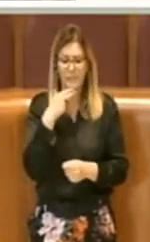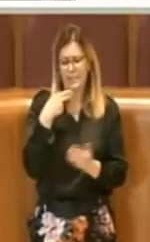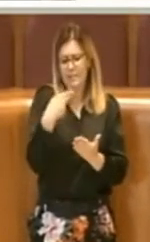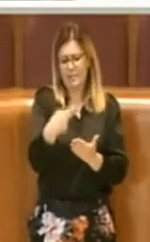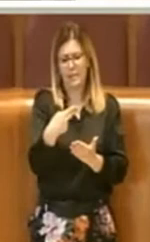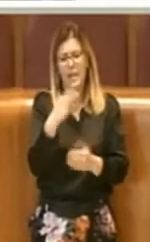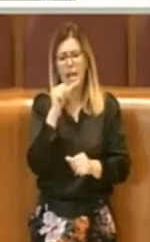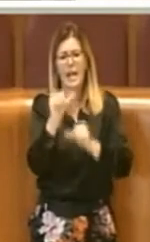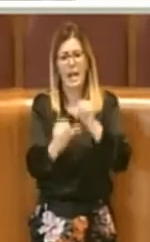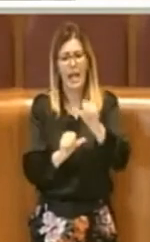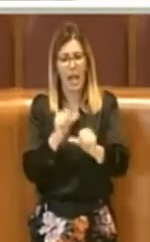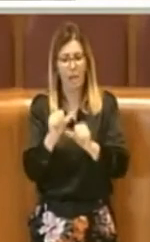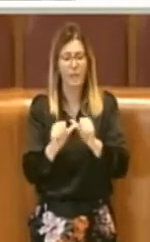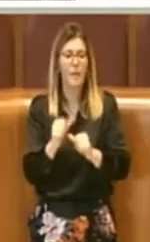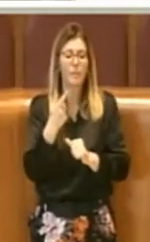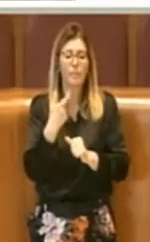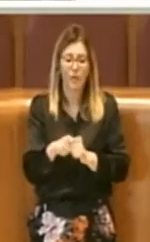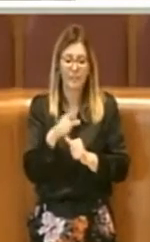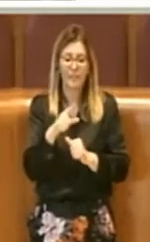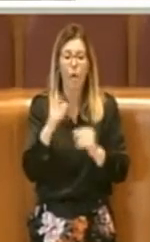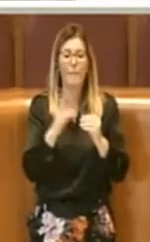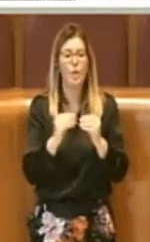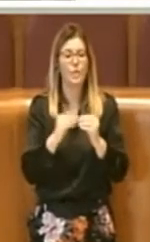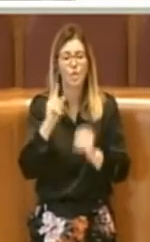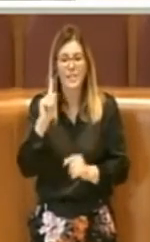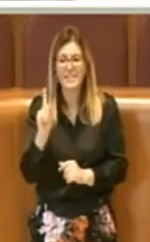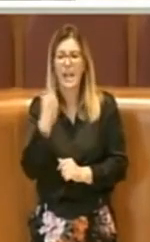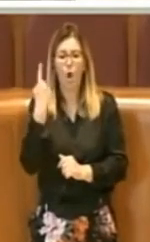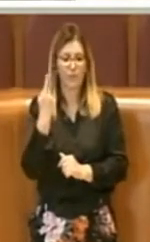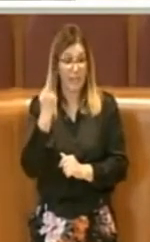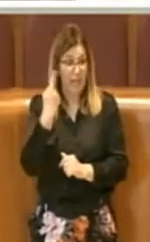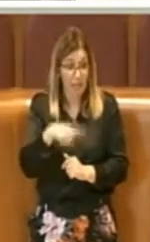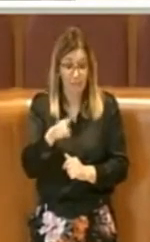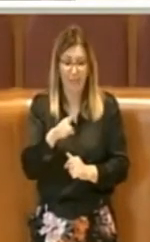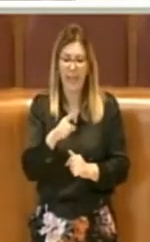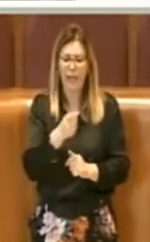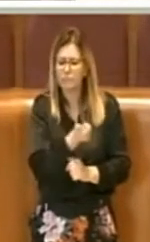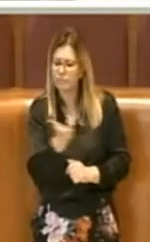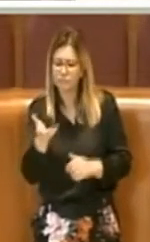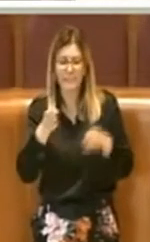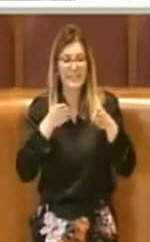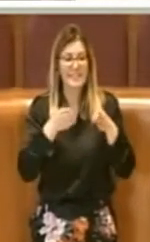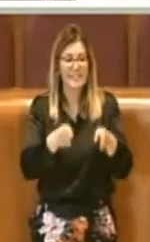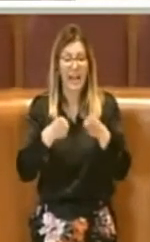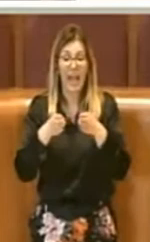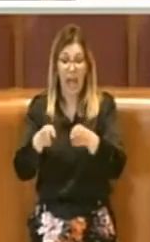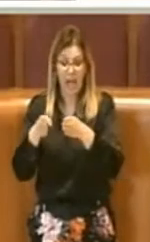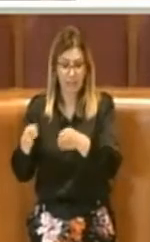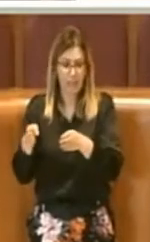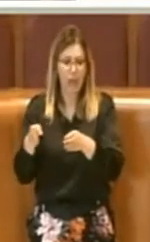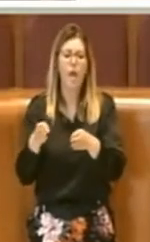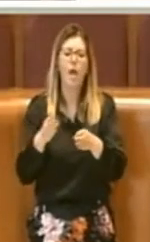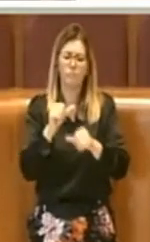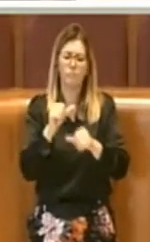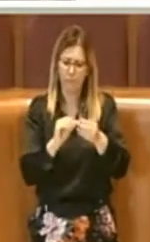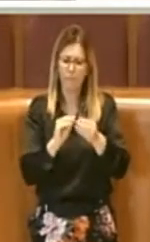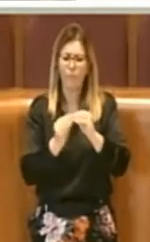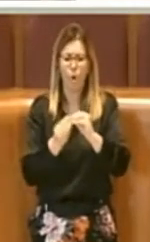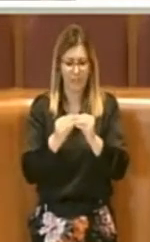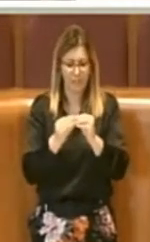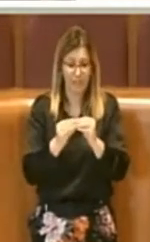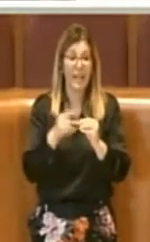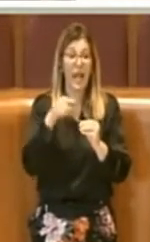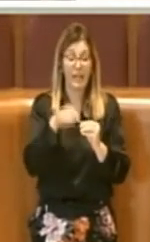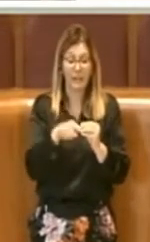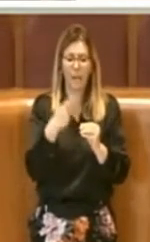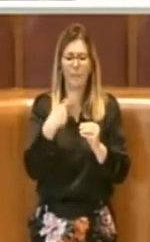diversa perché si tratta di manutenzione straordinaria per un certo numero di strade che viene modificata per un numero di strade,